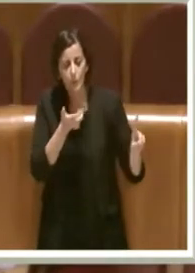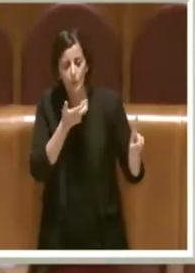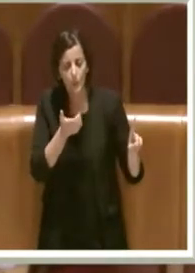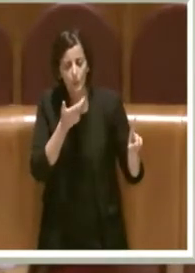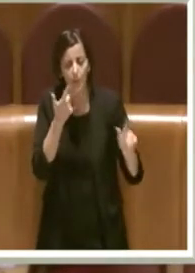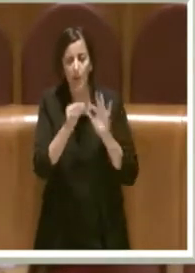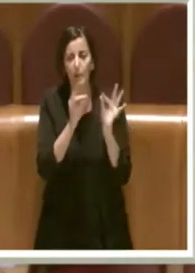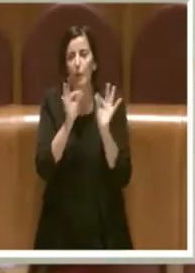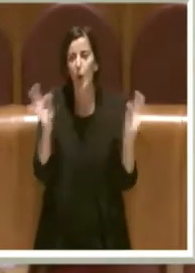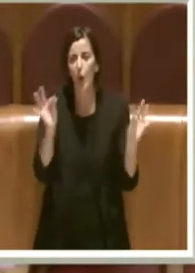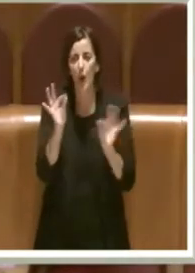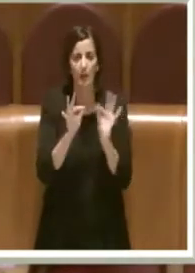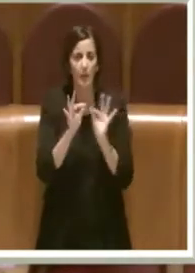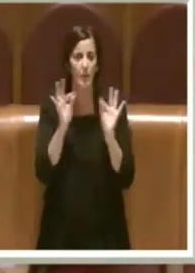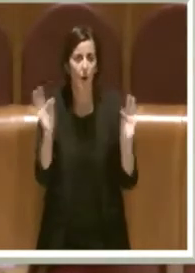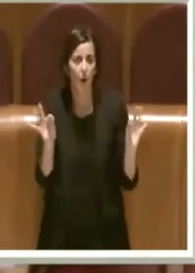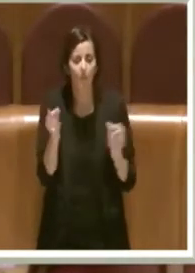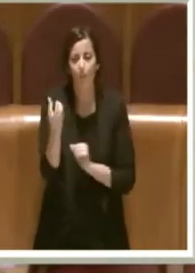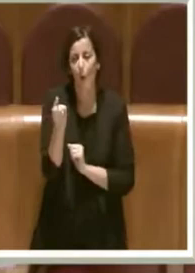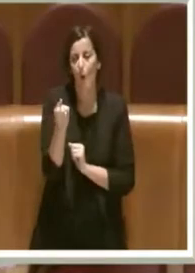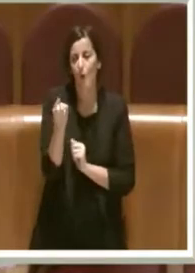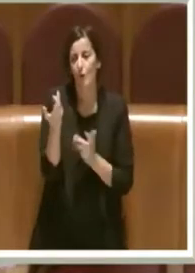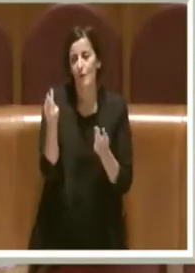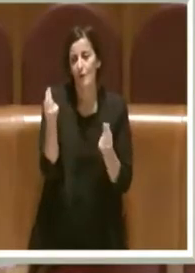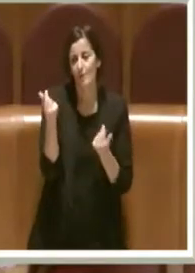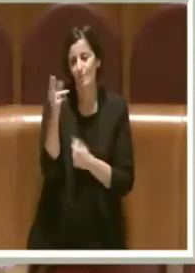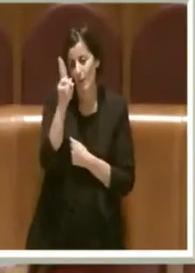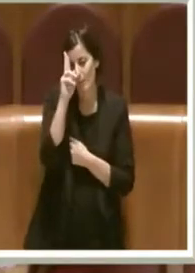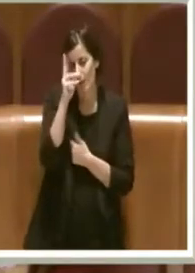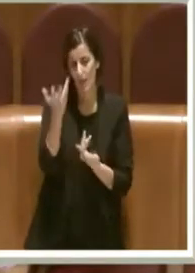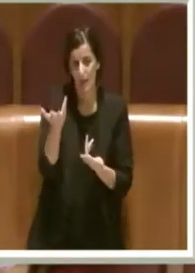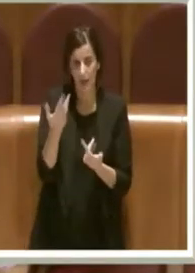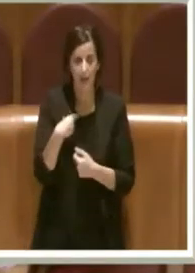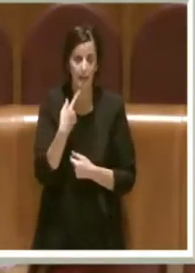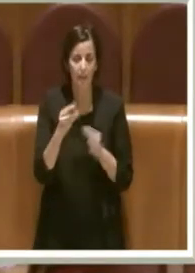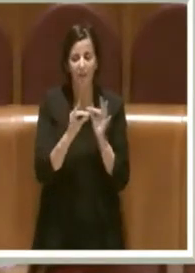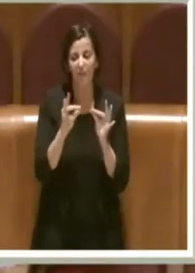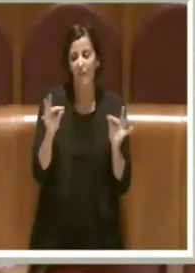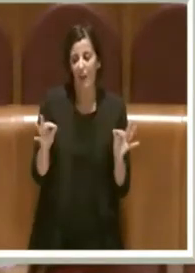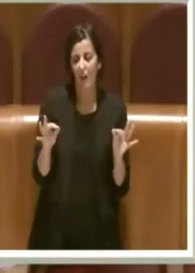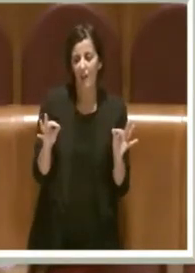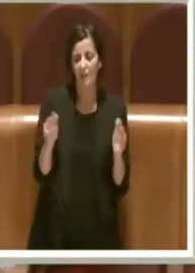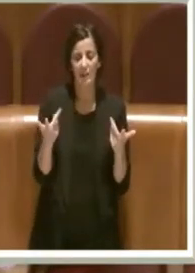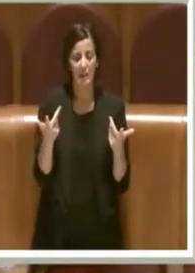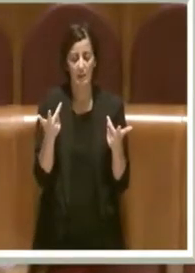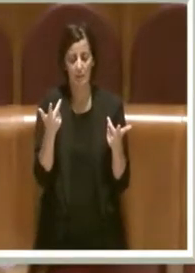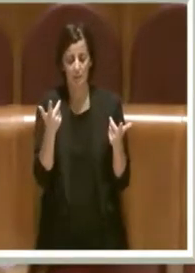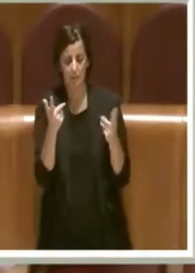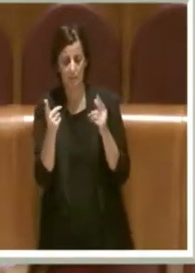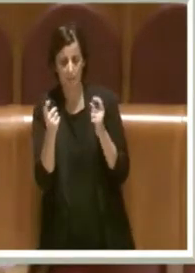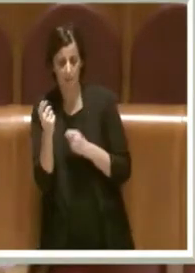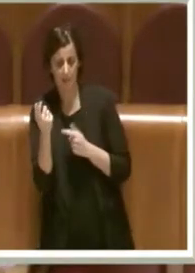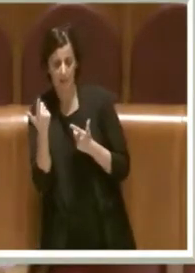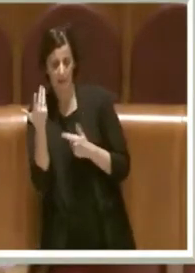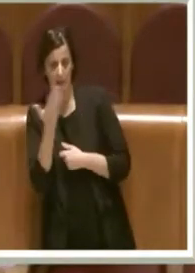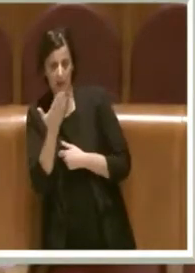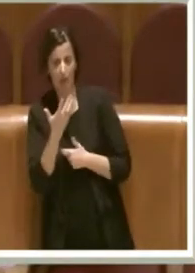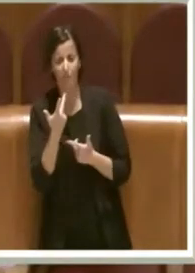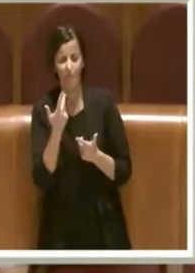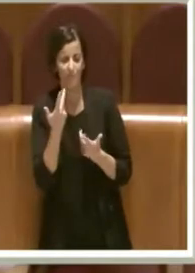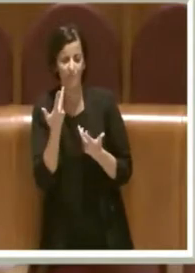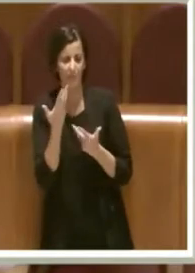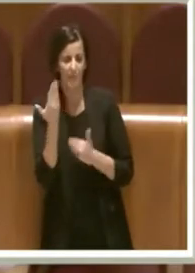slogan e di concetti banali, lasciatemelo dire. Frasi fatte, imprecisioni, molte imprecisioni.